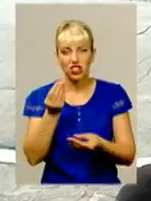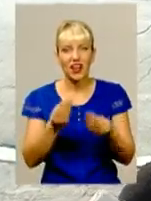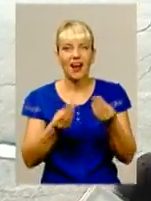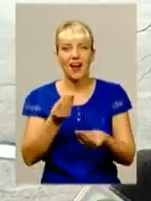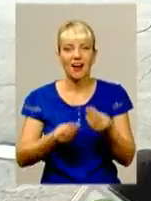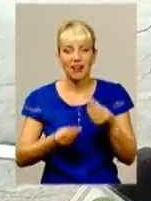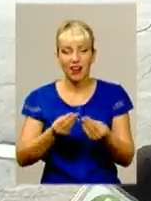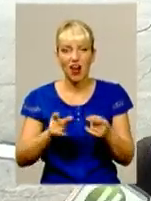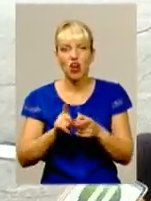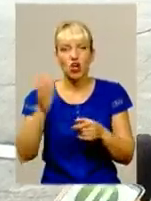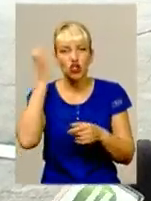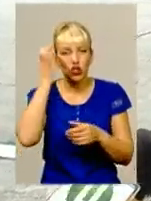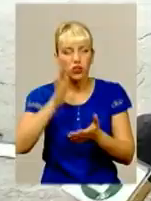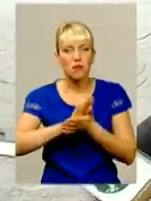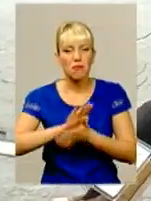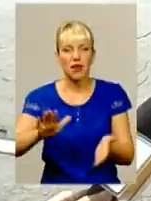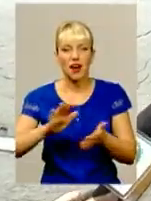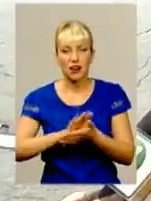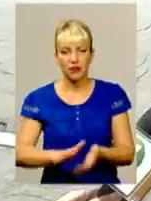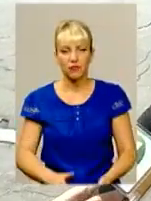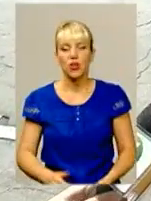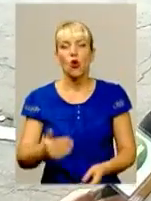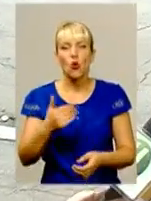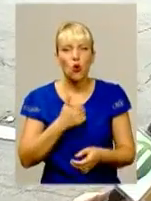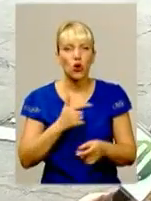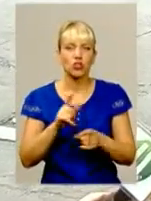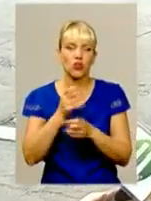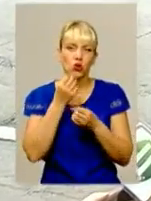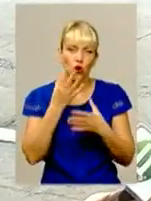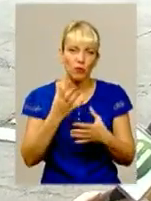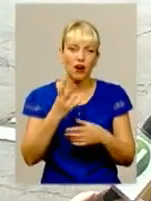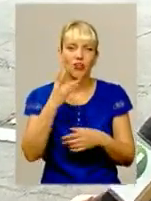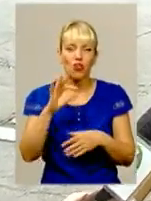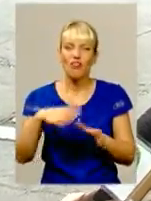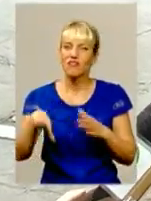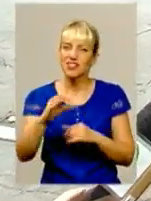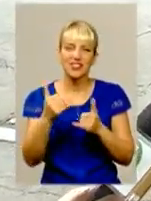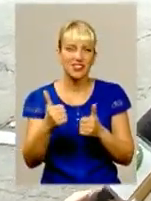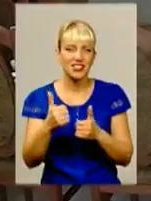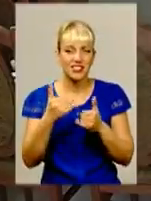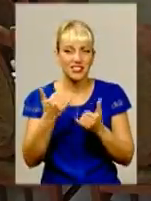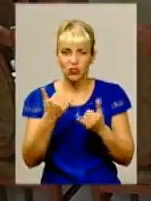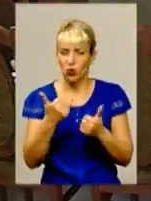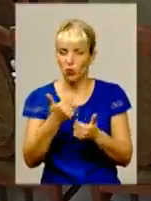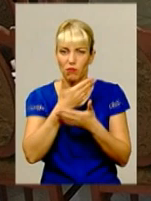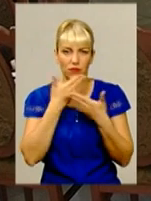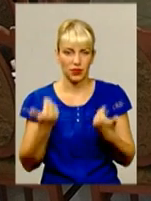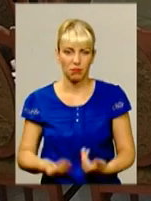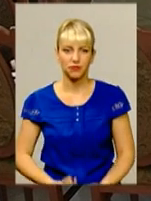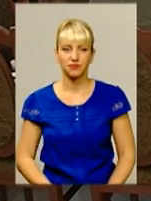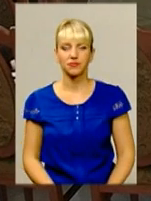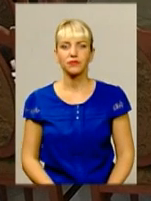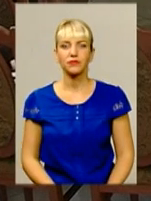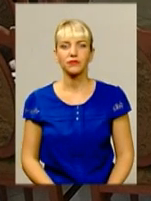було добре. Але ми скільки, дивіться, вибираємо, і все, немає добра. Все одне зло. А хочеться добра вже. Світлана Русіна,